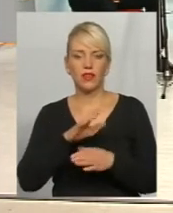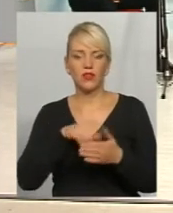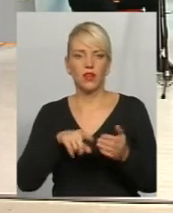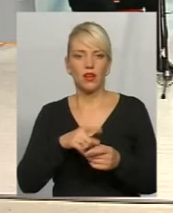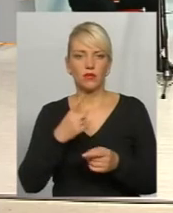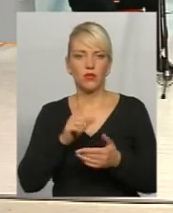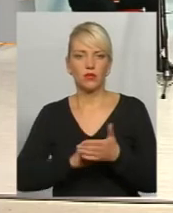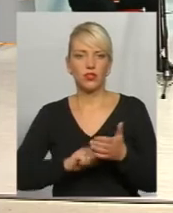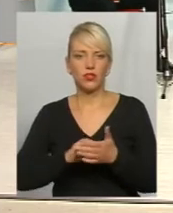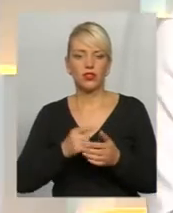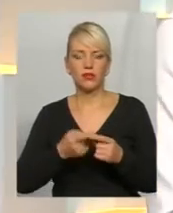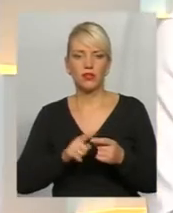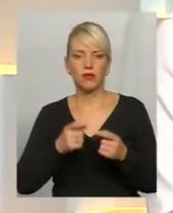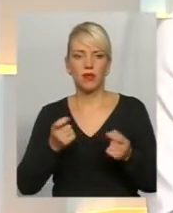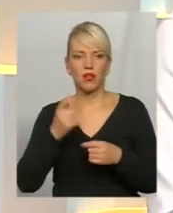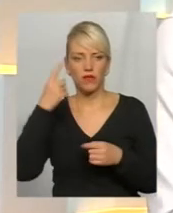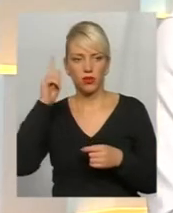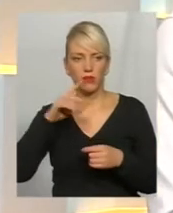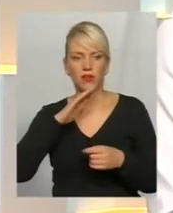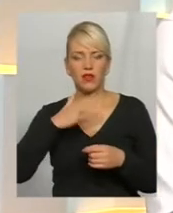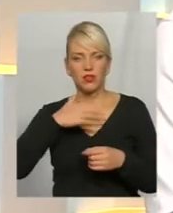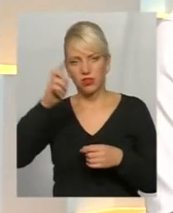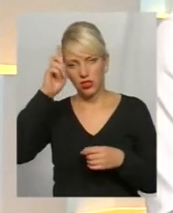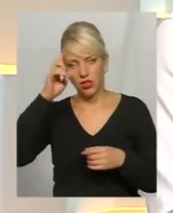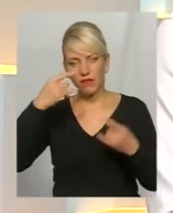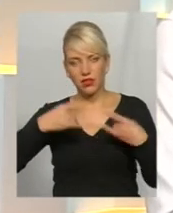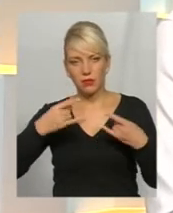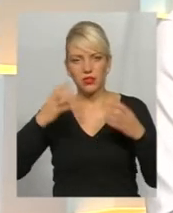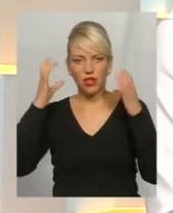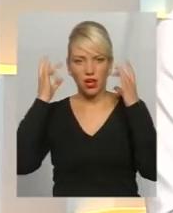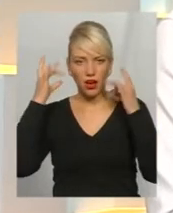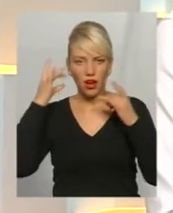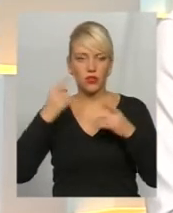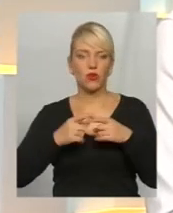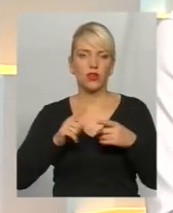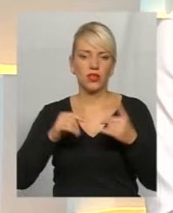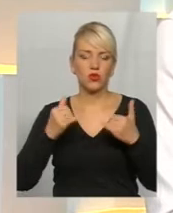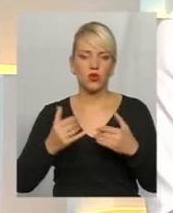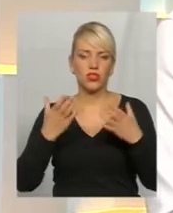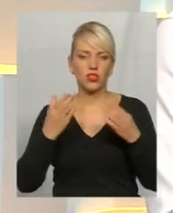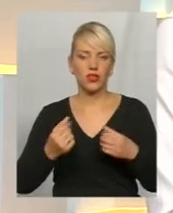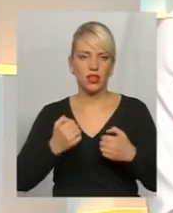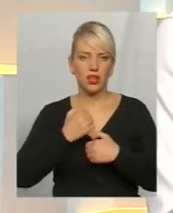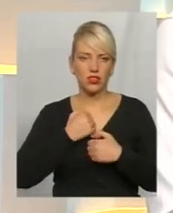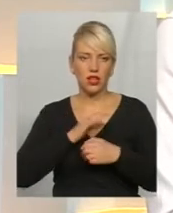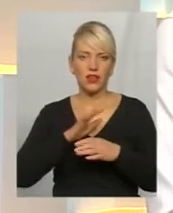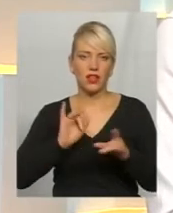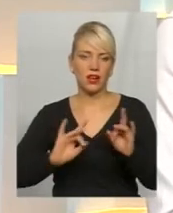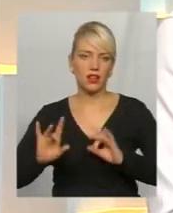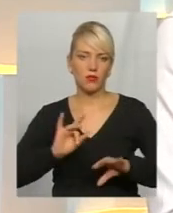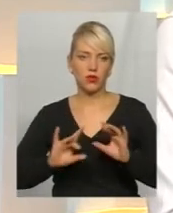причині. Про це просто мало відомо. Наша держава в телебаченні, радіо, інтернеті, на жаль, на сьогодні не рекламується.